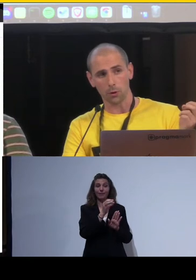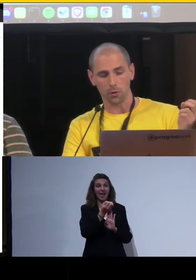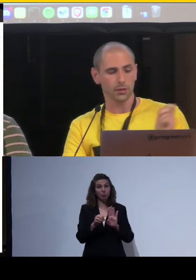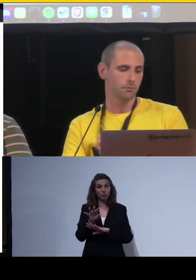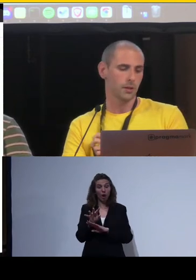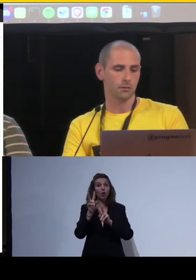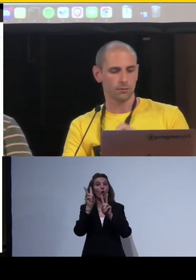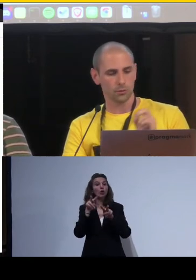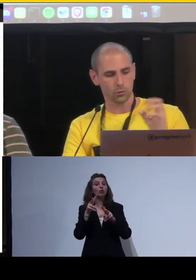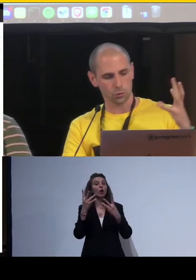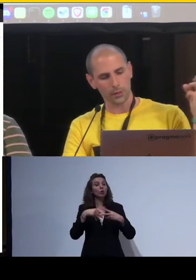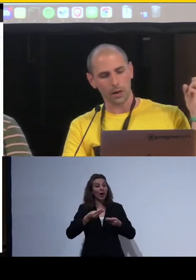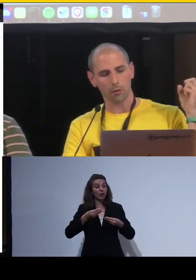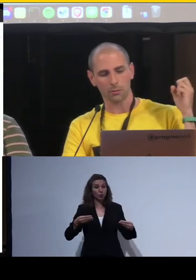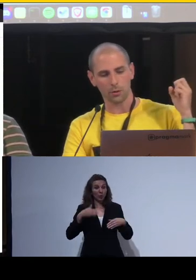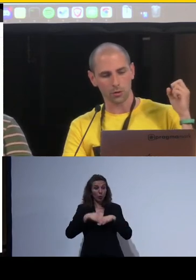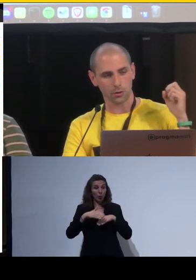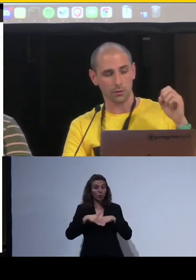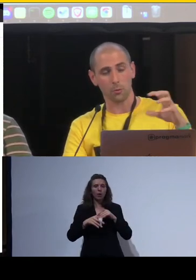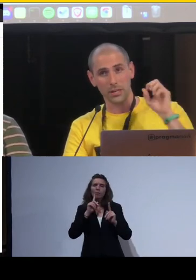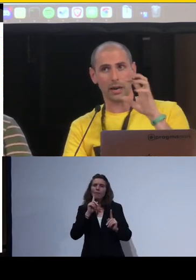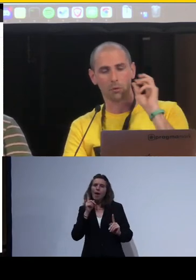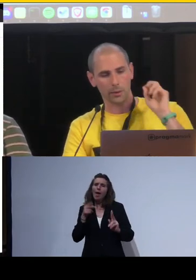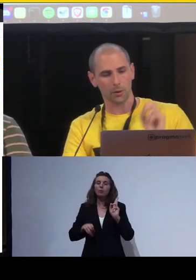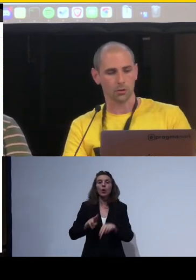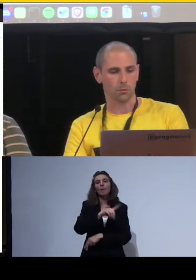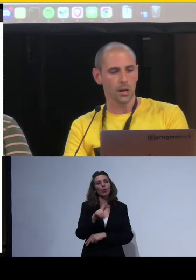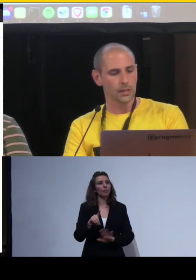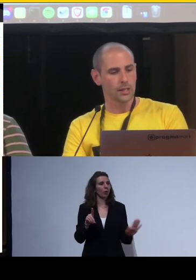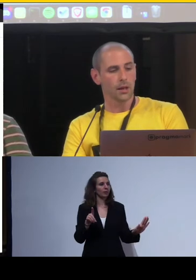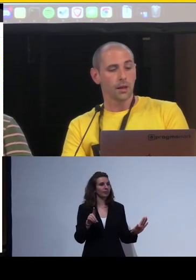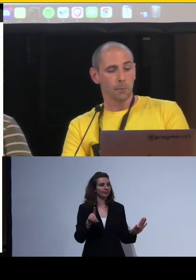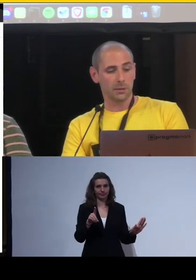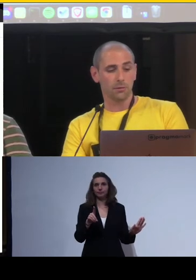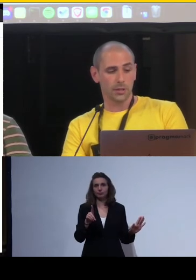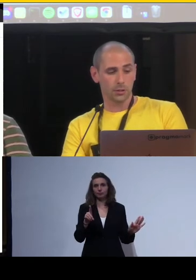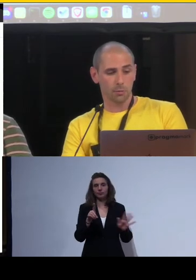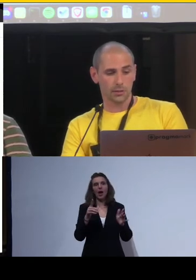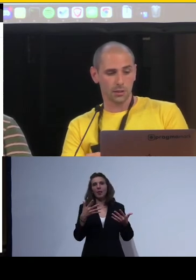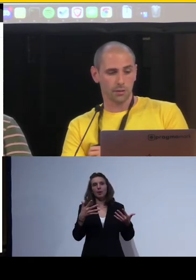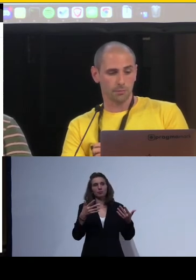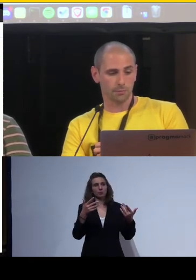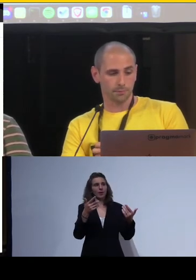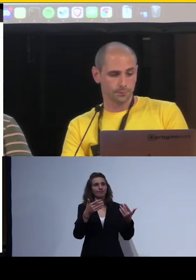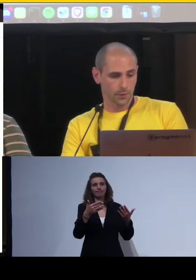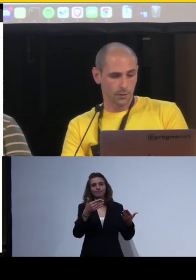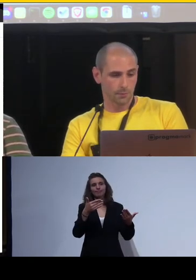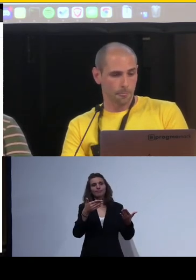meglio PowerPoint, giusto per cominciare a tirare qualche piccola somma. Passiamo invece agli strumenti di